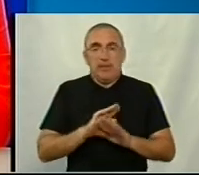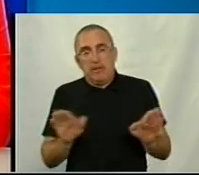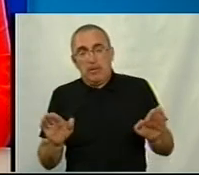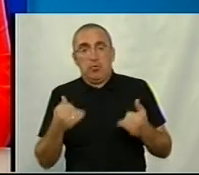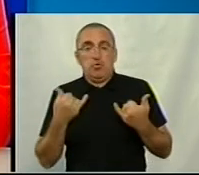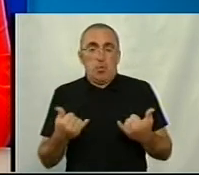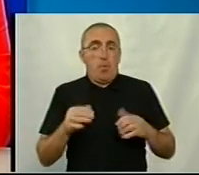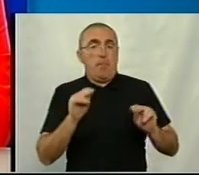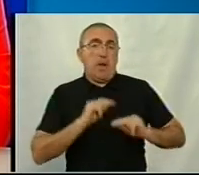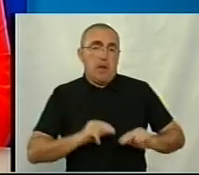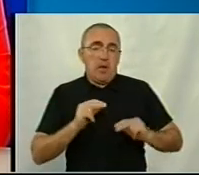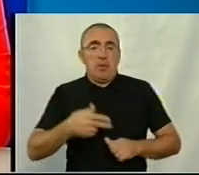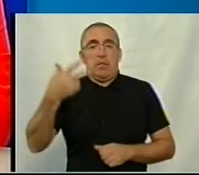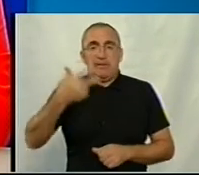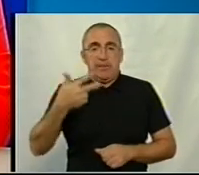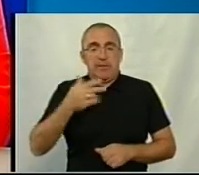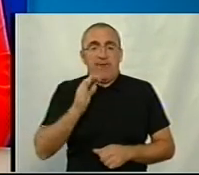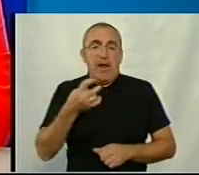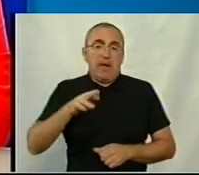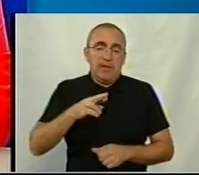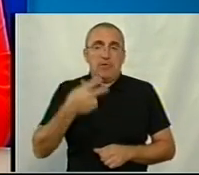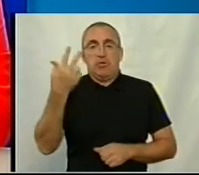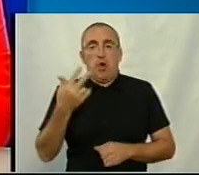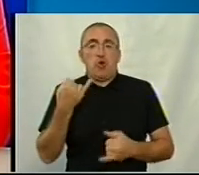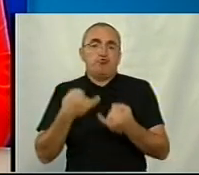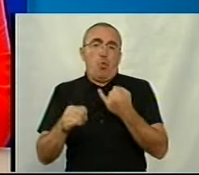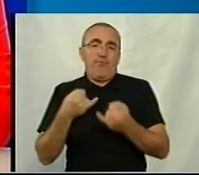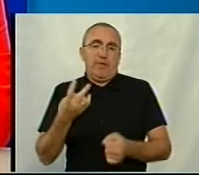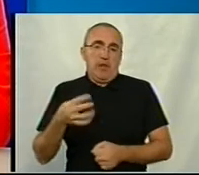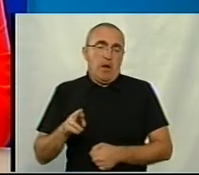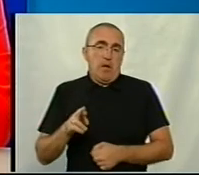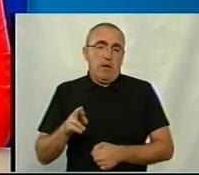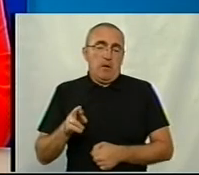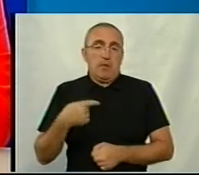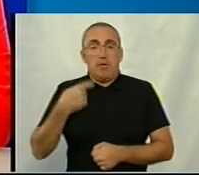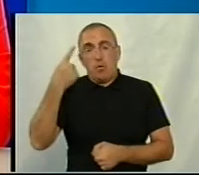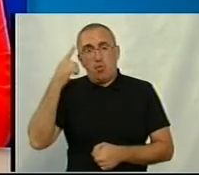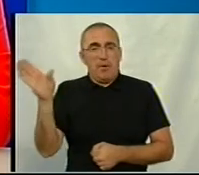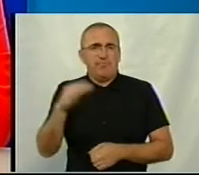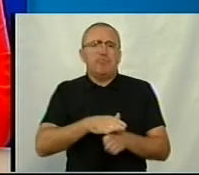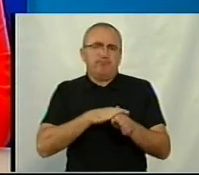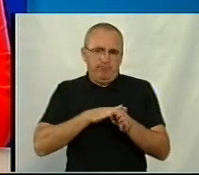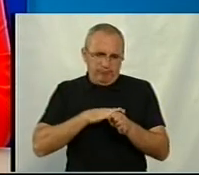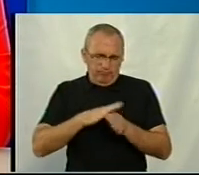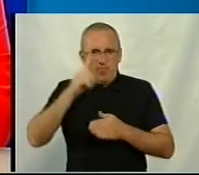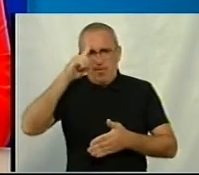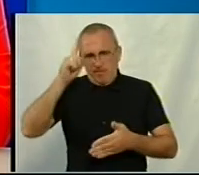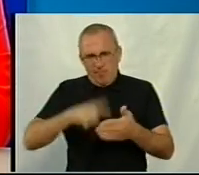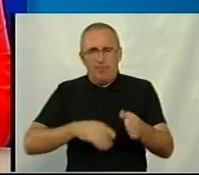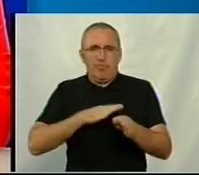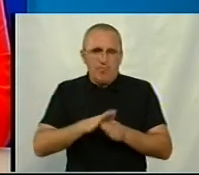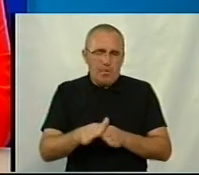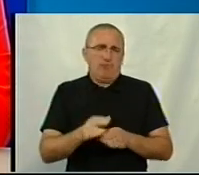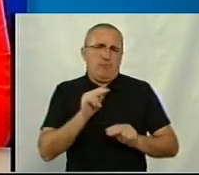сьогодні ми працюємо 30 вересня, 3 жовтня. Я думаю, все пройде, не думаю, я впевнена, що все пройде в